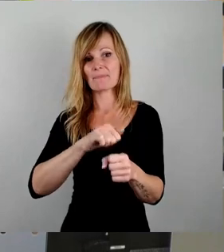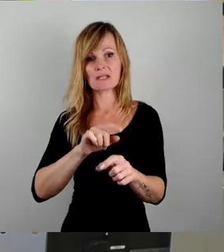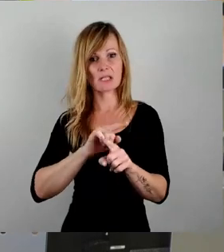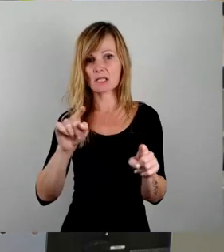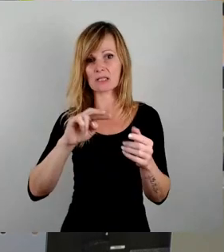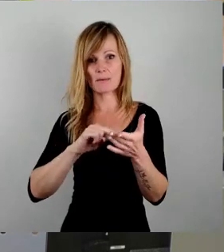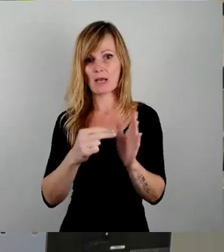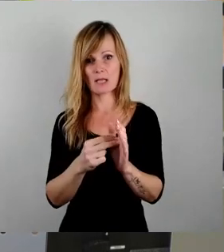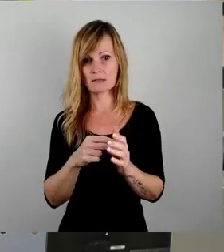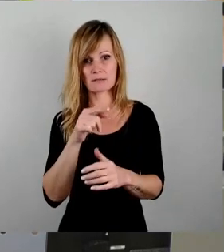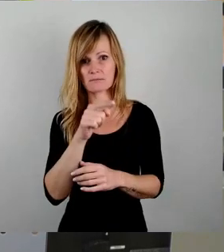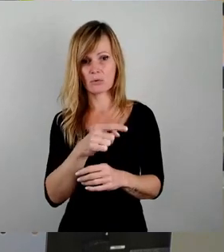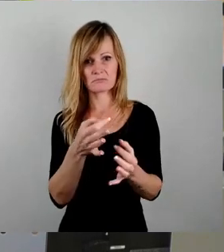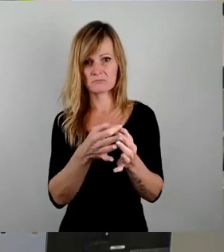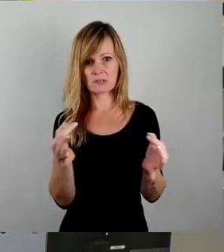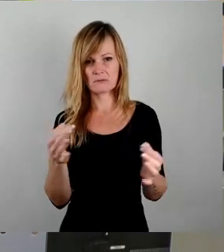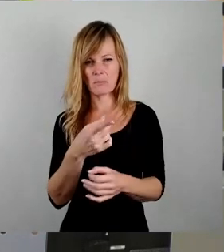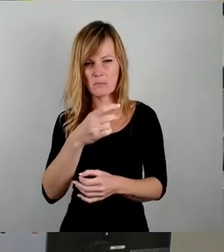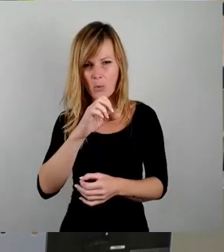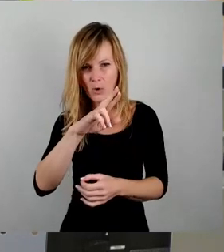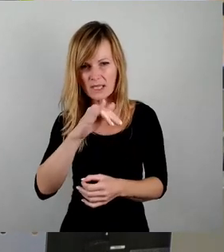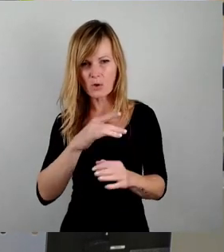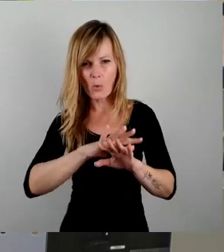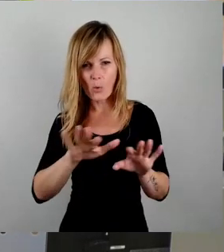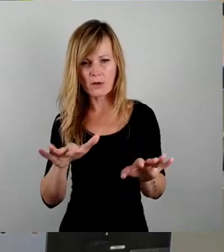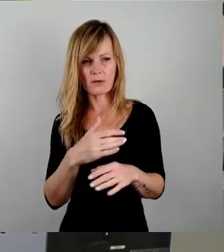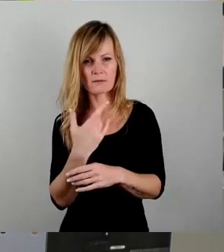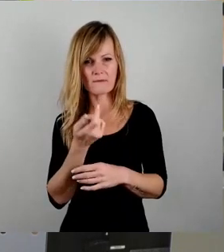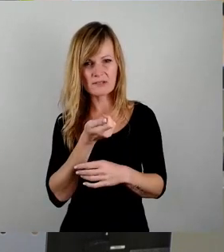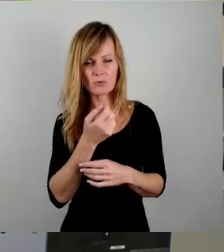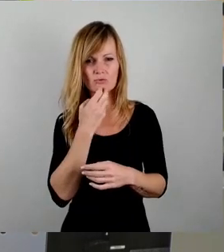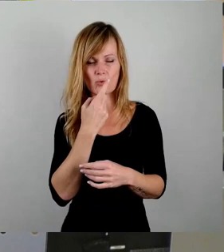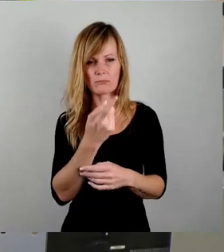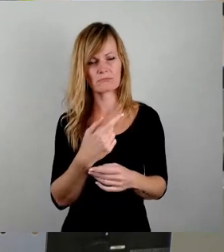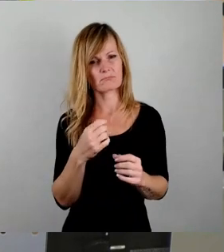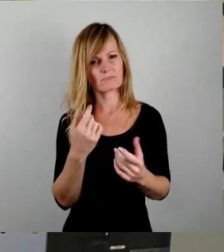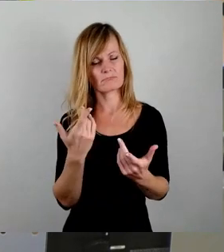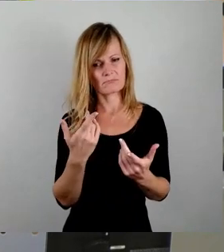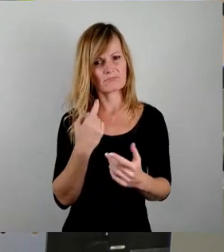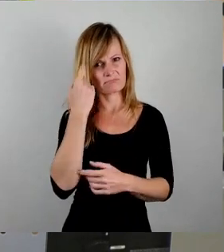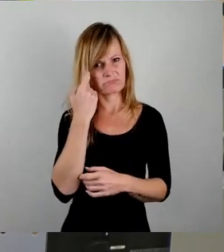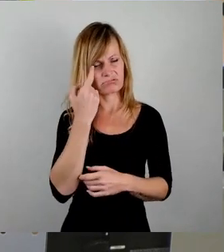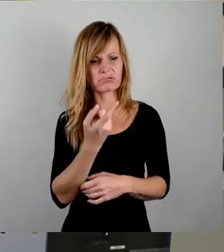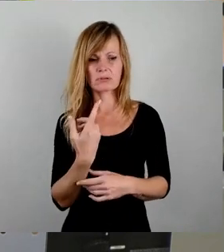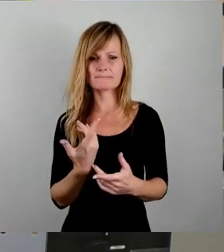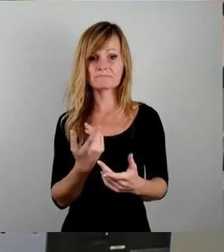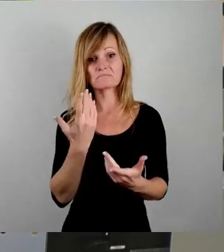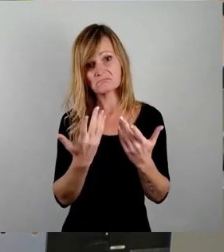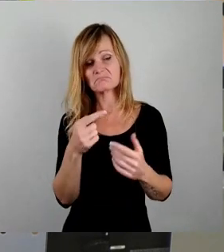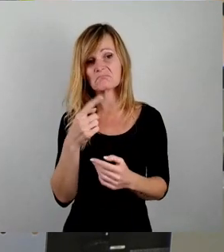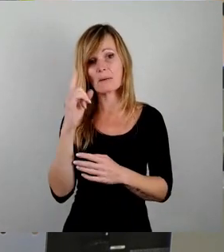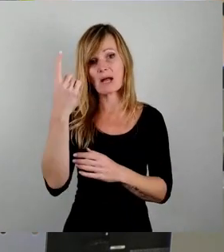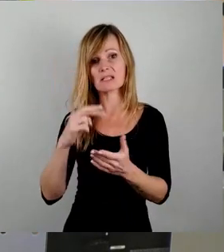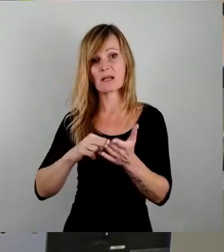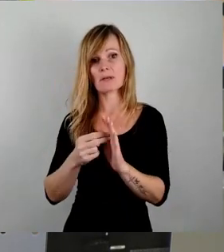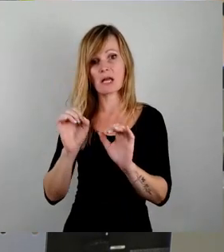Prolis halte ich das für sehr problematisch. Vielleicht haben wir Gelegenheit, beim Masterplan Prolis dort Bezug zu nehmen und die 10.000 Euro, die es in etwa